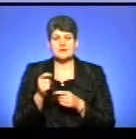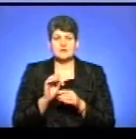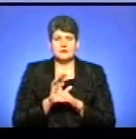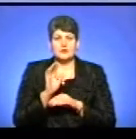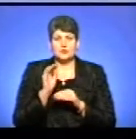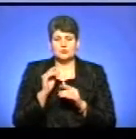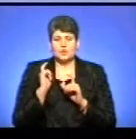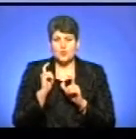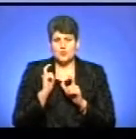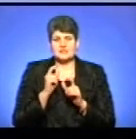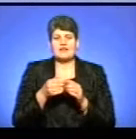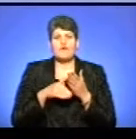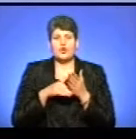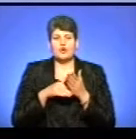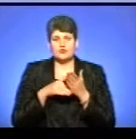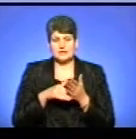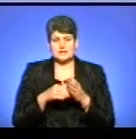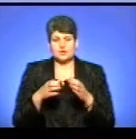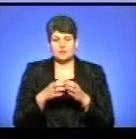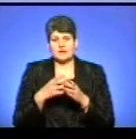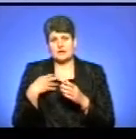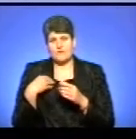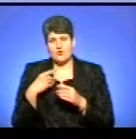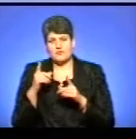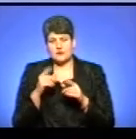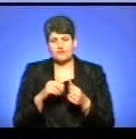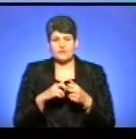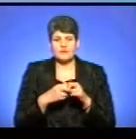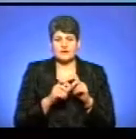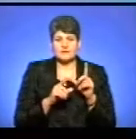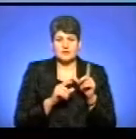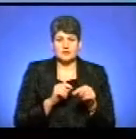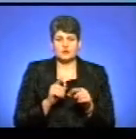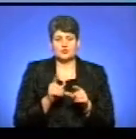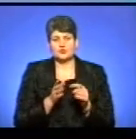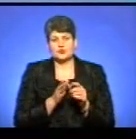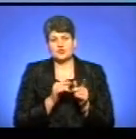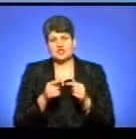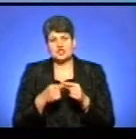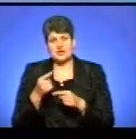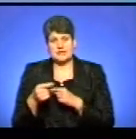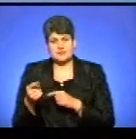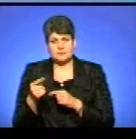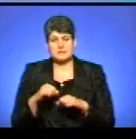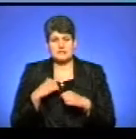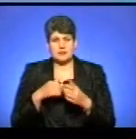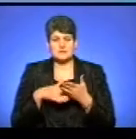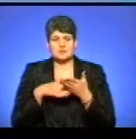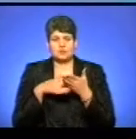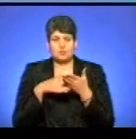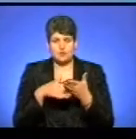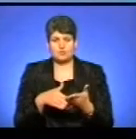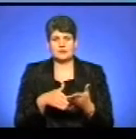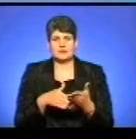тих волонтерських груп, котрі їдуть зі Львова, чи їдуть з Франківська, що минають через Тернопіль, десь чому стараємося допомогти,